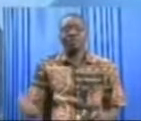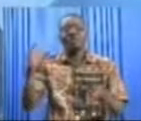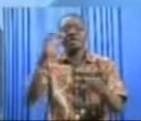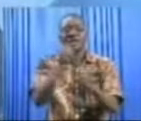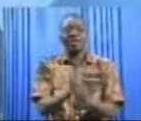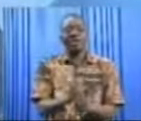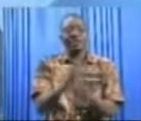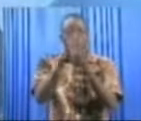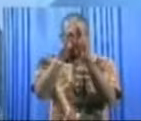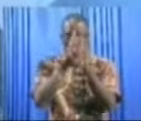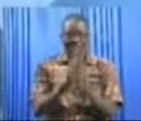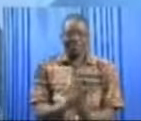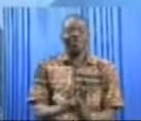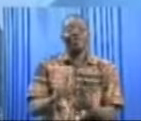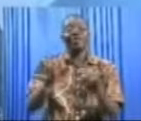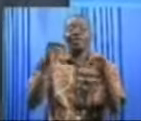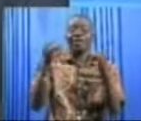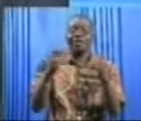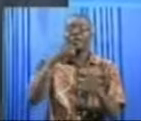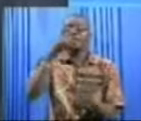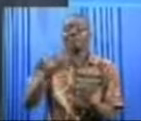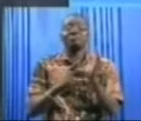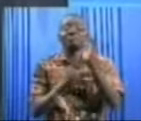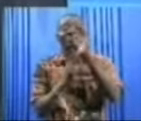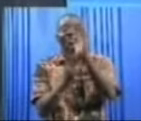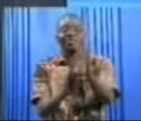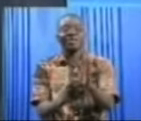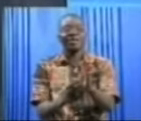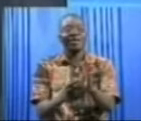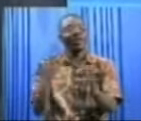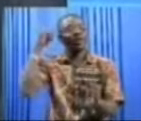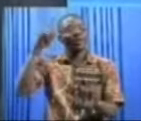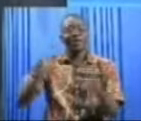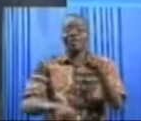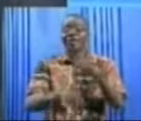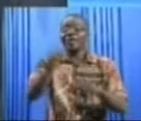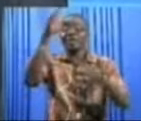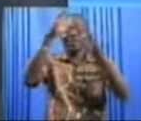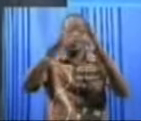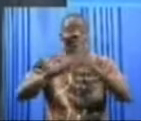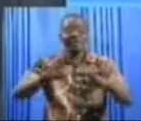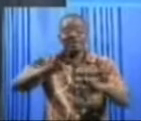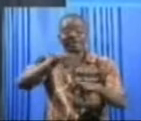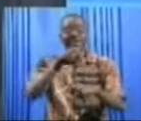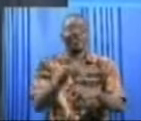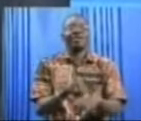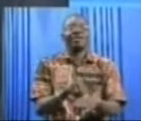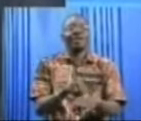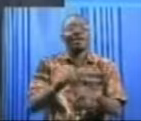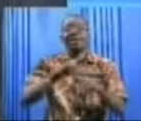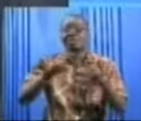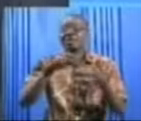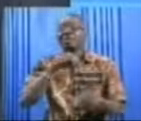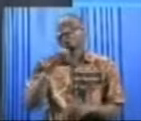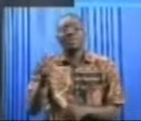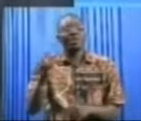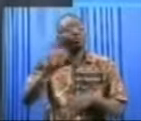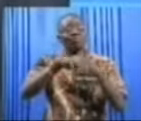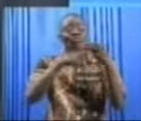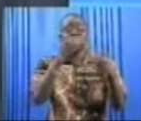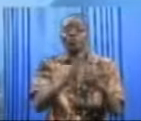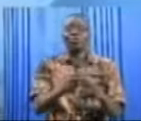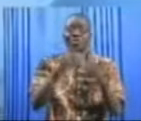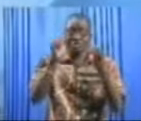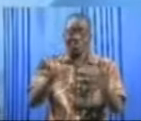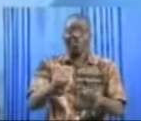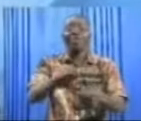honneur en jeu. Et elle doit quand même montrer que le stade Séni-Kunkie n'est pas un stade où tout le monde peut venir. À